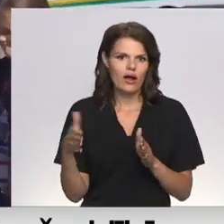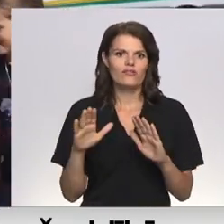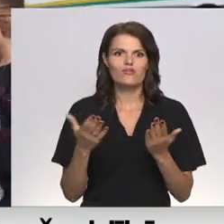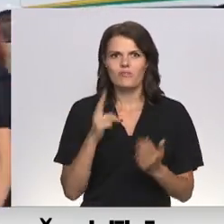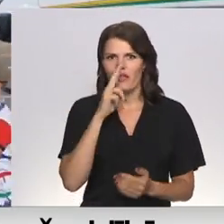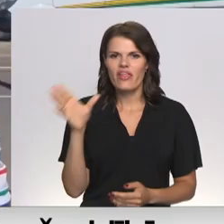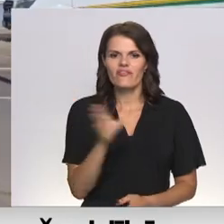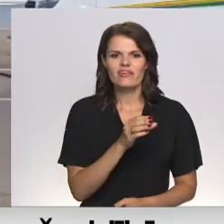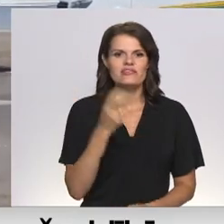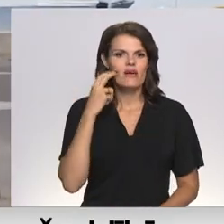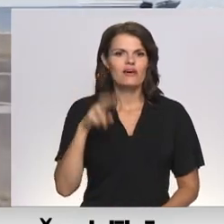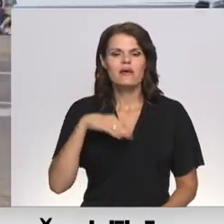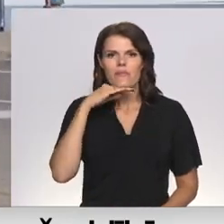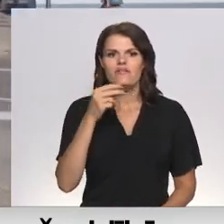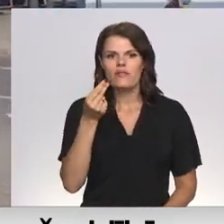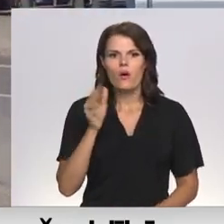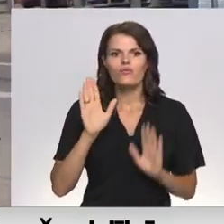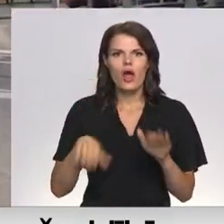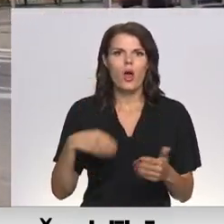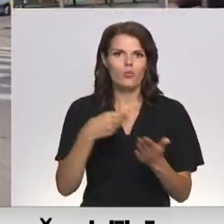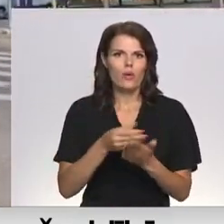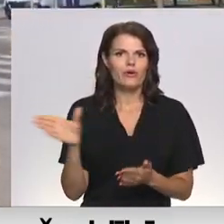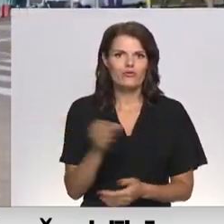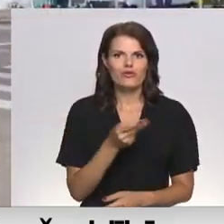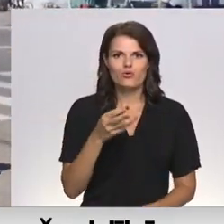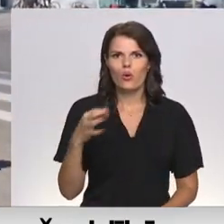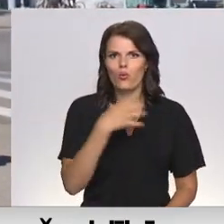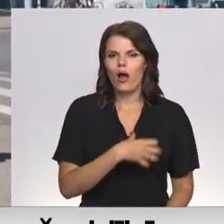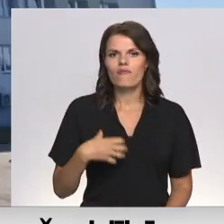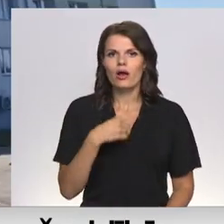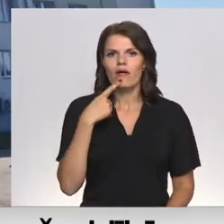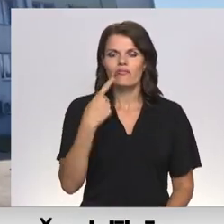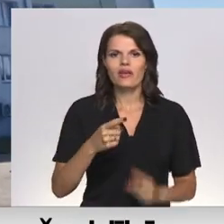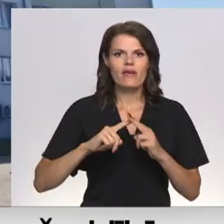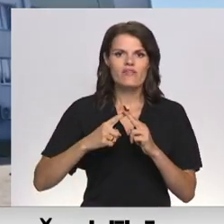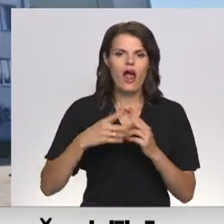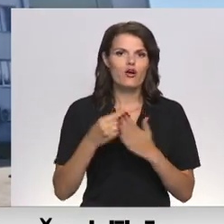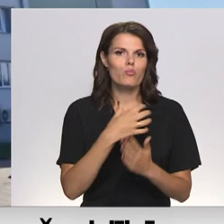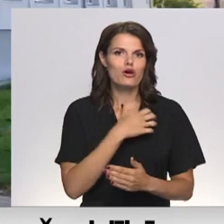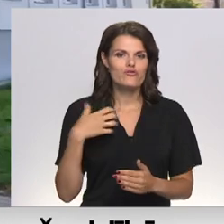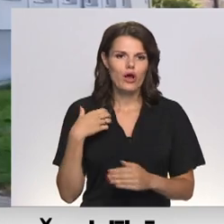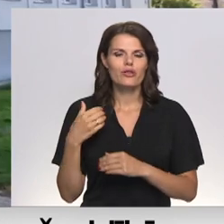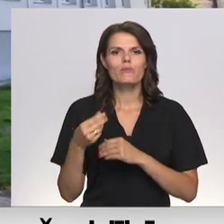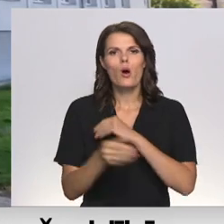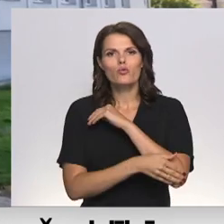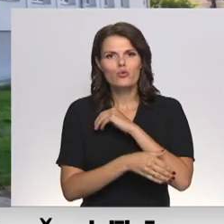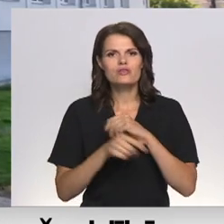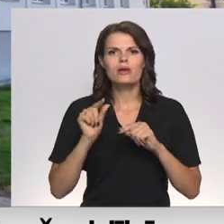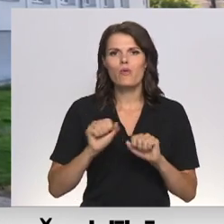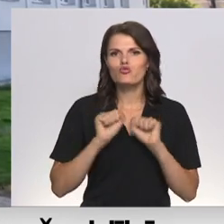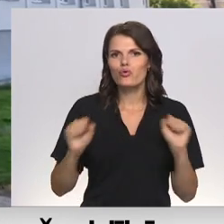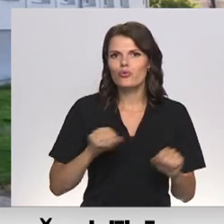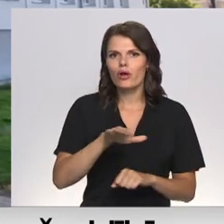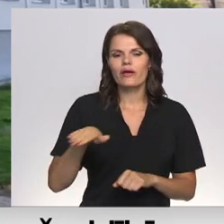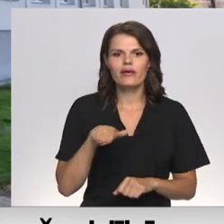vecākiem pietiek naudas visa nepieciešamā iegādēja. Kā skaidro Jelgavas pašvaldībā, tad trūcīgām un maznodrošinātām ģimenēm